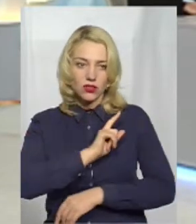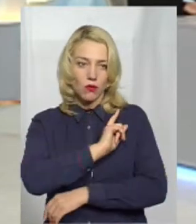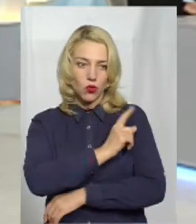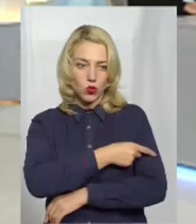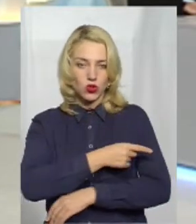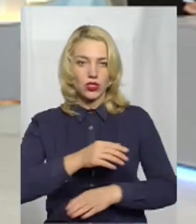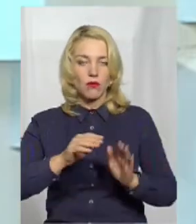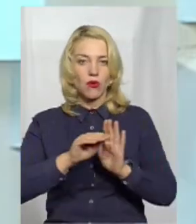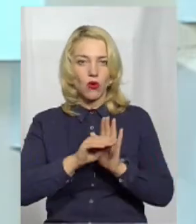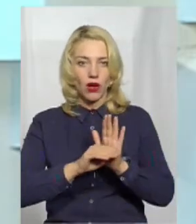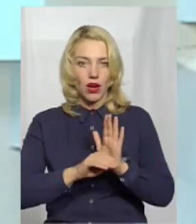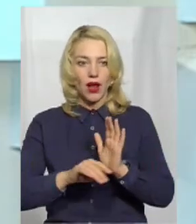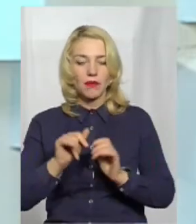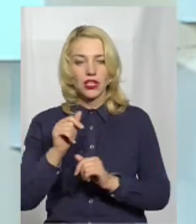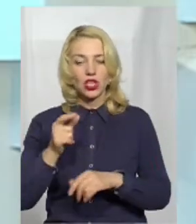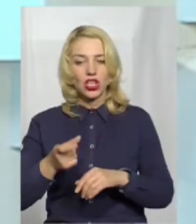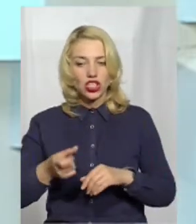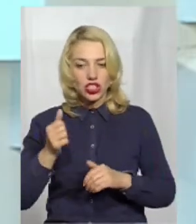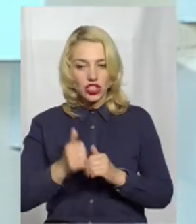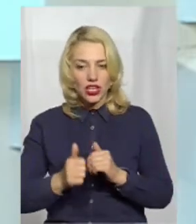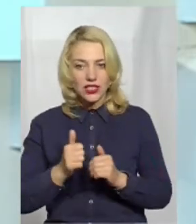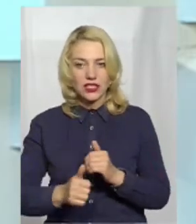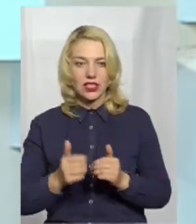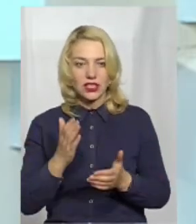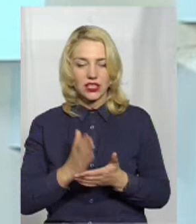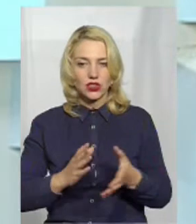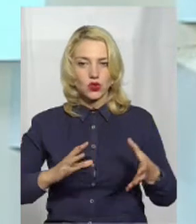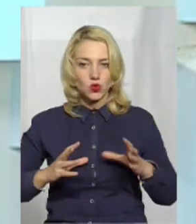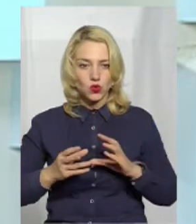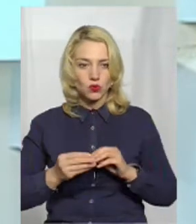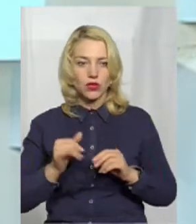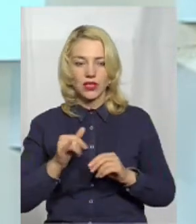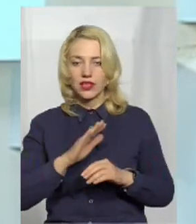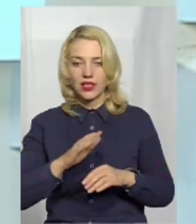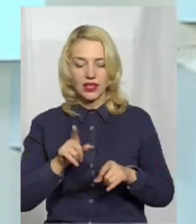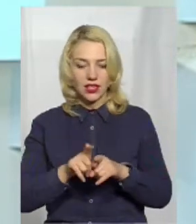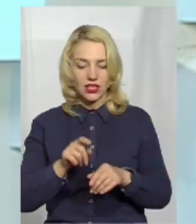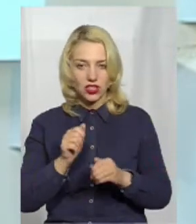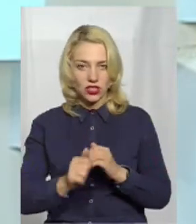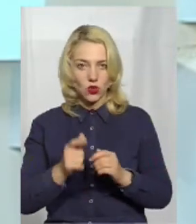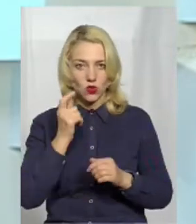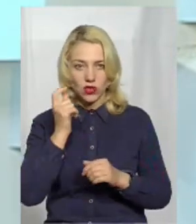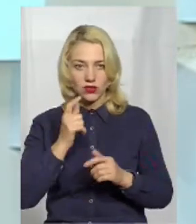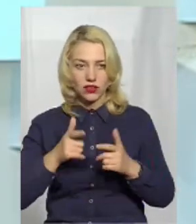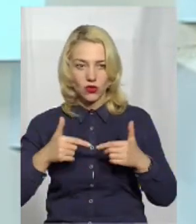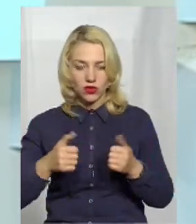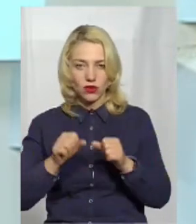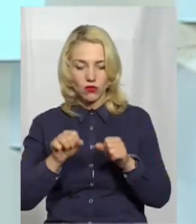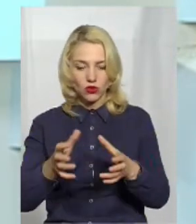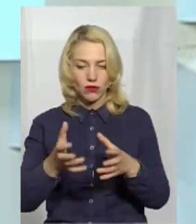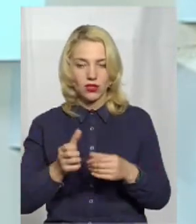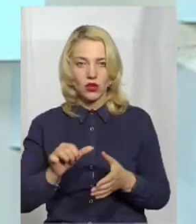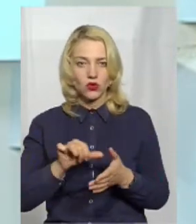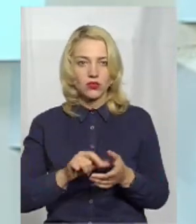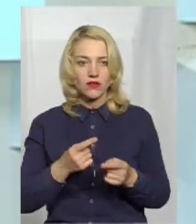програми, і дуже часто там досить великі суми. І не так часто українські організації можуть брати участь в цих